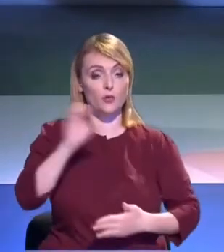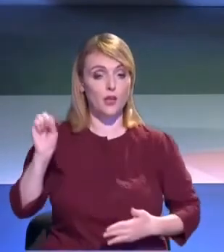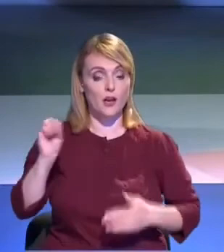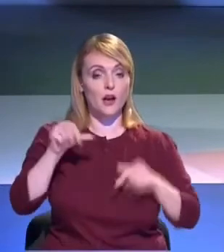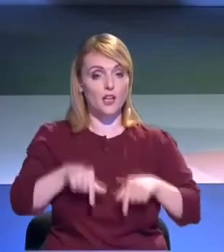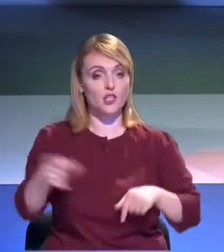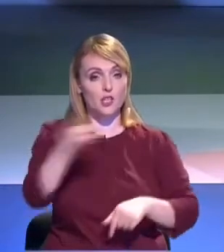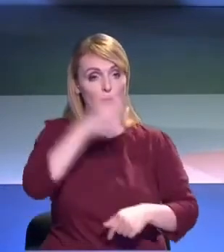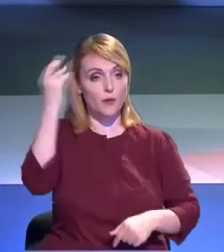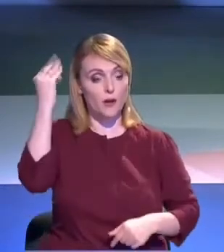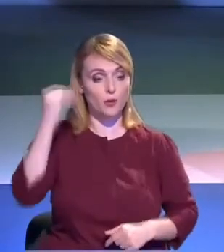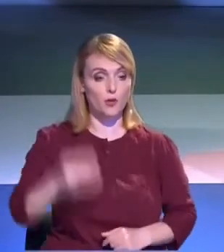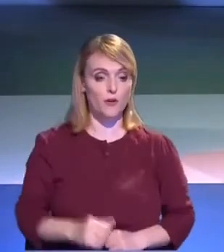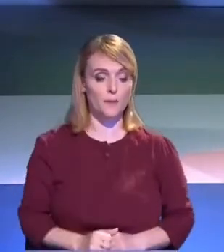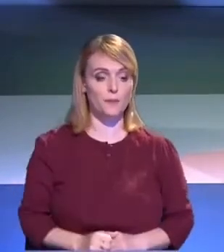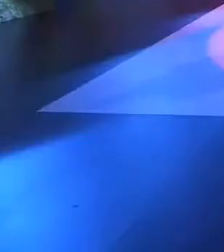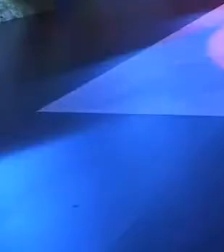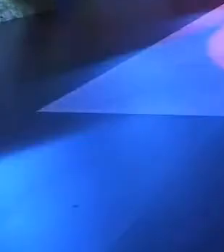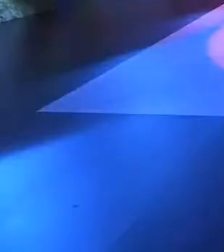Seară bună, pe curând!